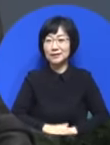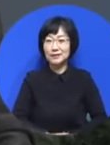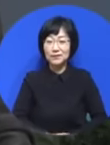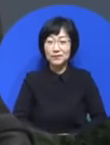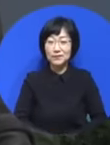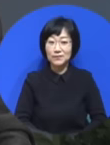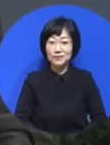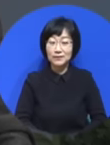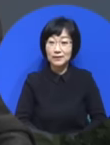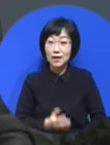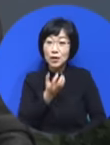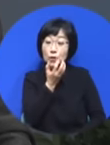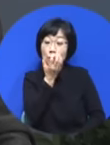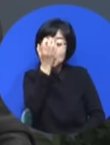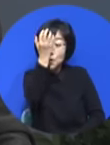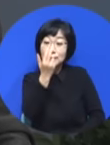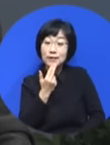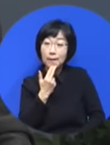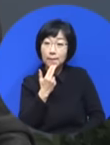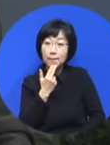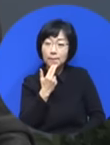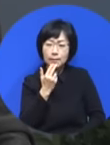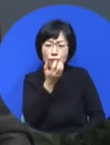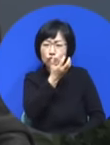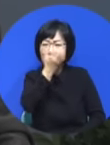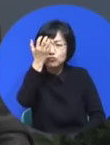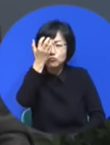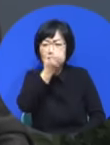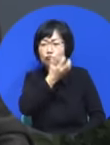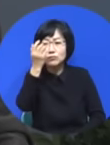요셉의 꿈은 다른 꿈이었습니다.